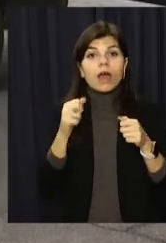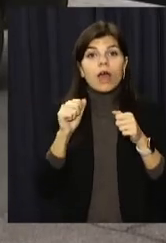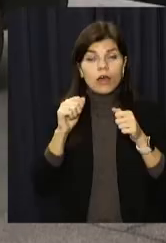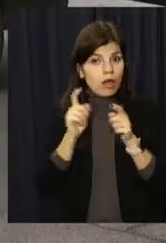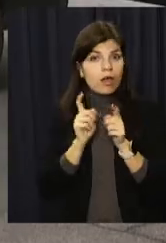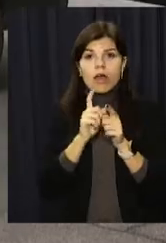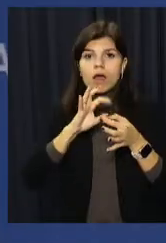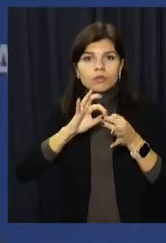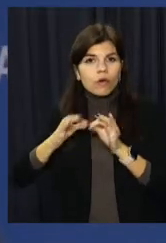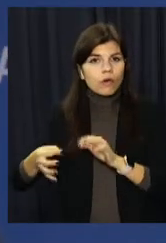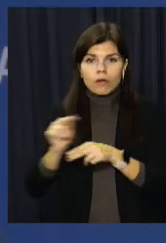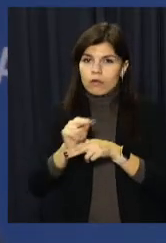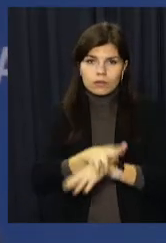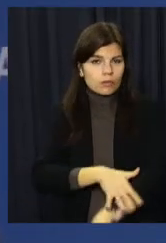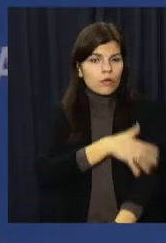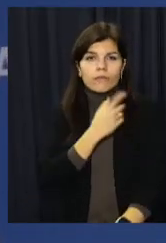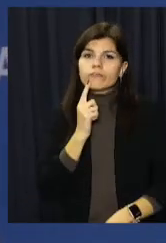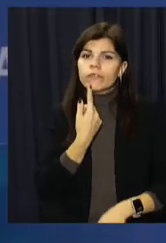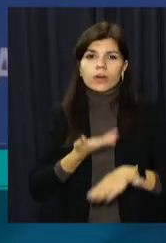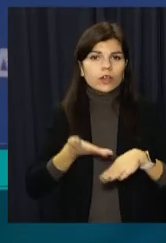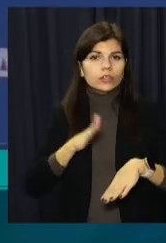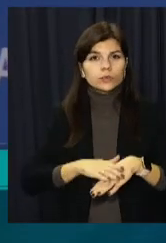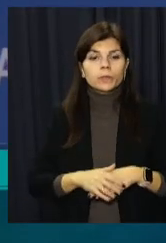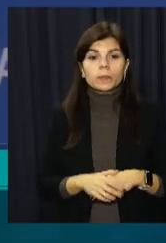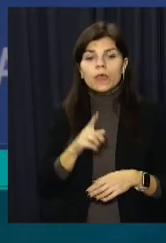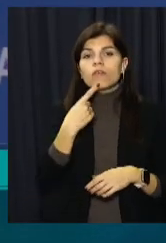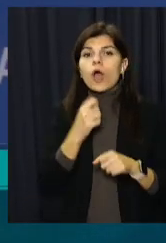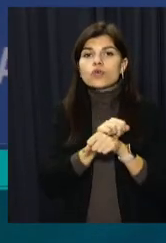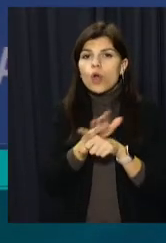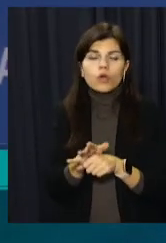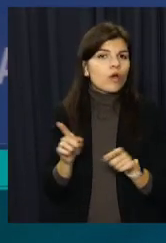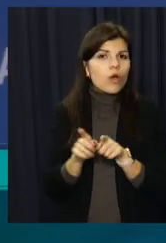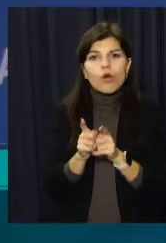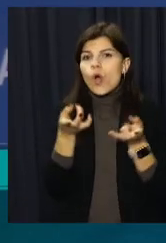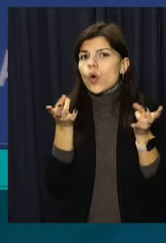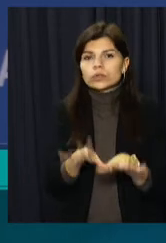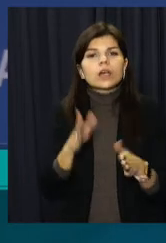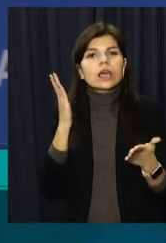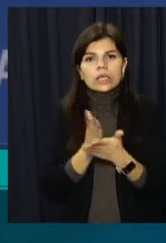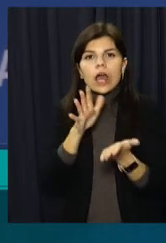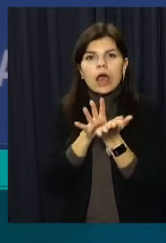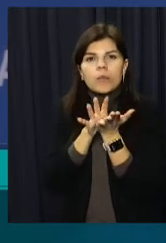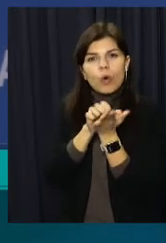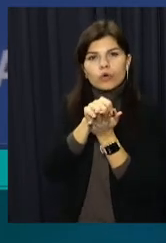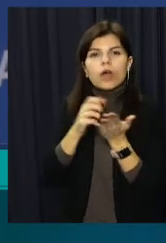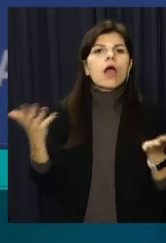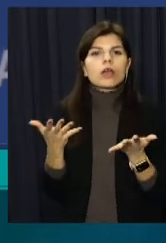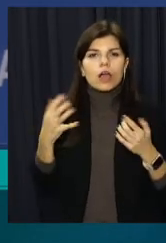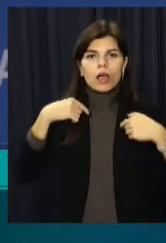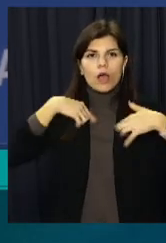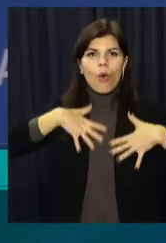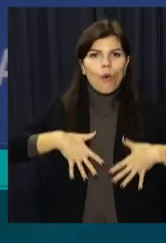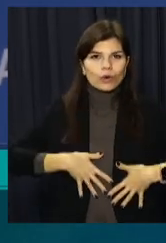медики. Коронавірус залишає свій відбиток на кожному органі, порушуючи якість життя